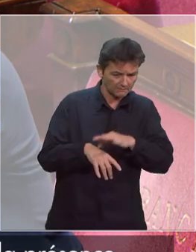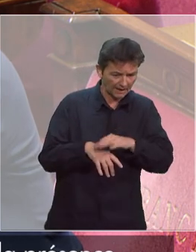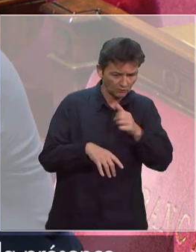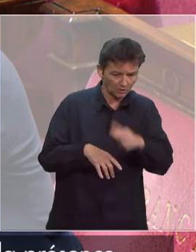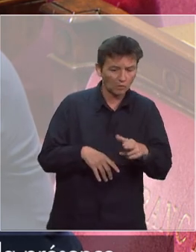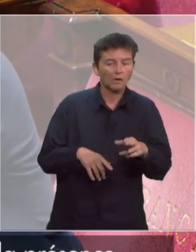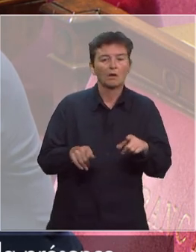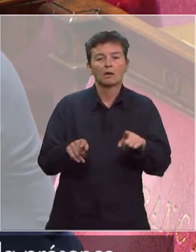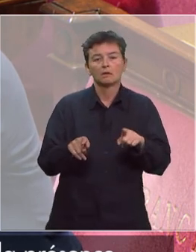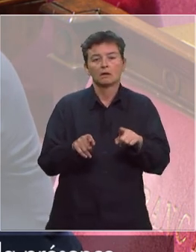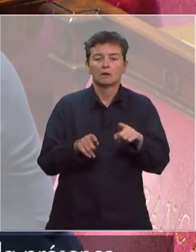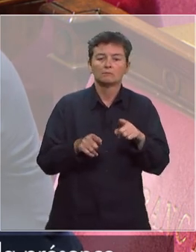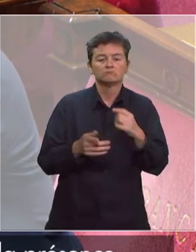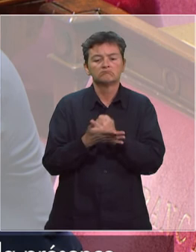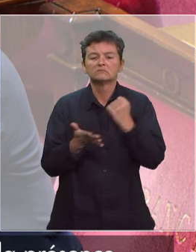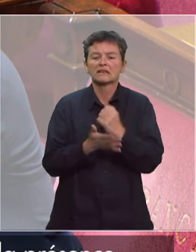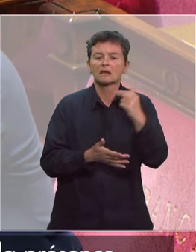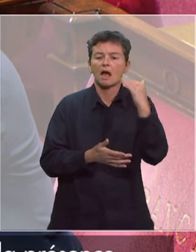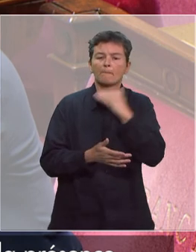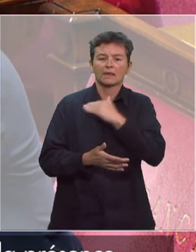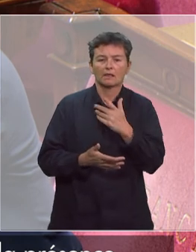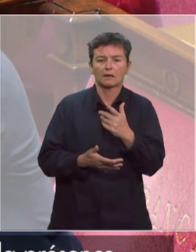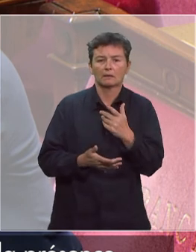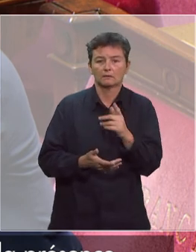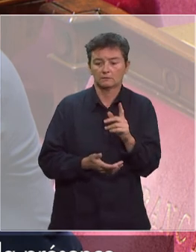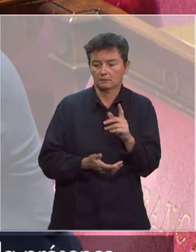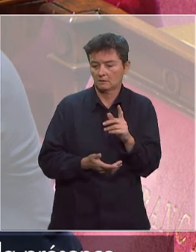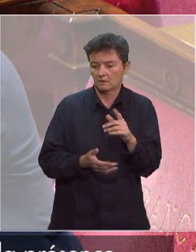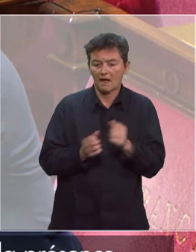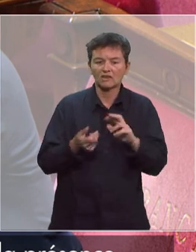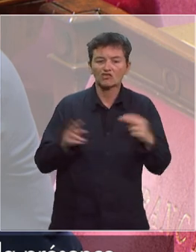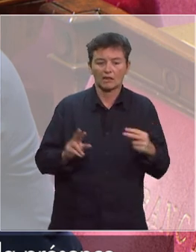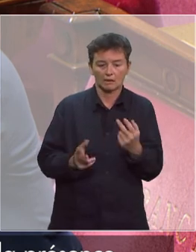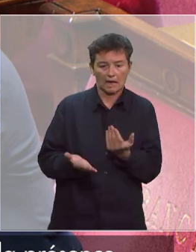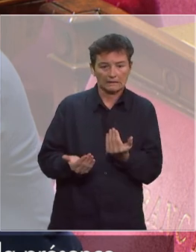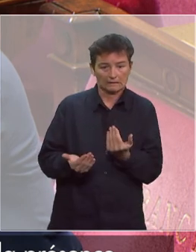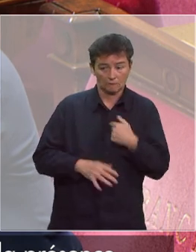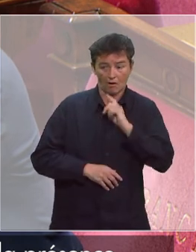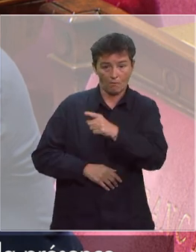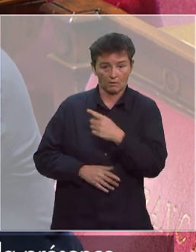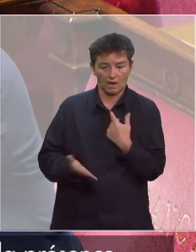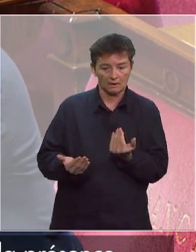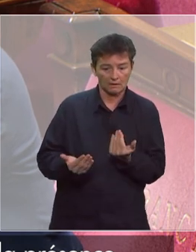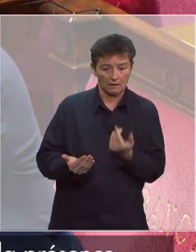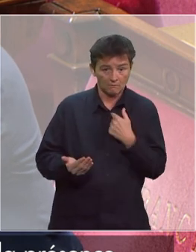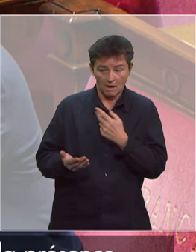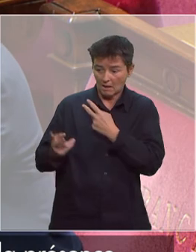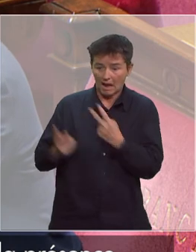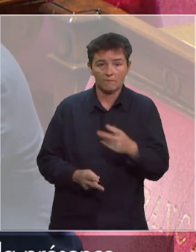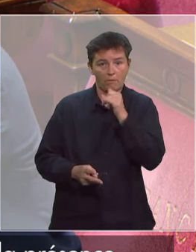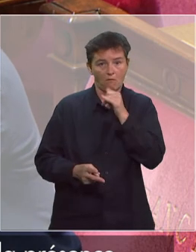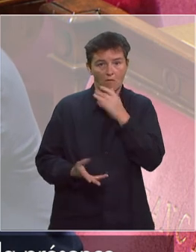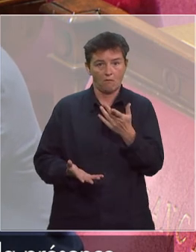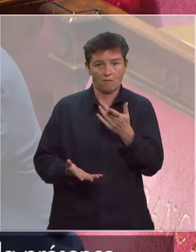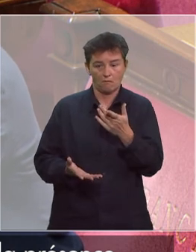antigéniques dont on espérait qu'ils arrivent et pour lesquels nous avions passé des commandes mais qui n'existent encore nulle part en phase